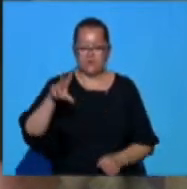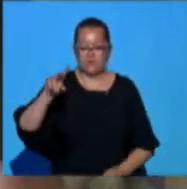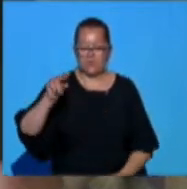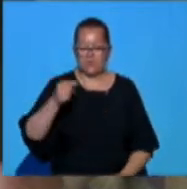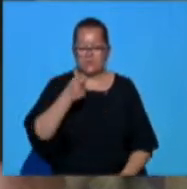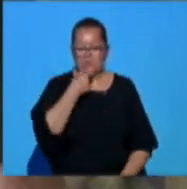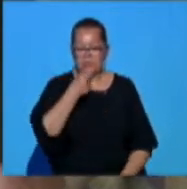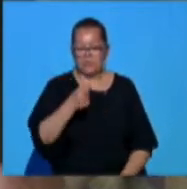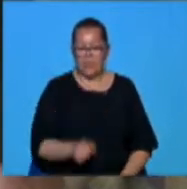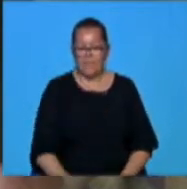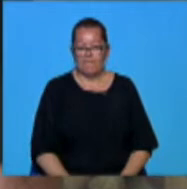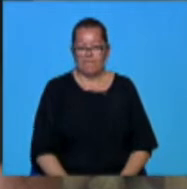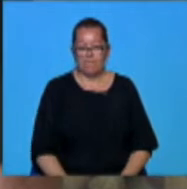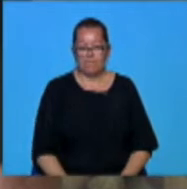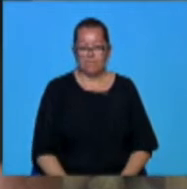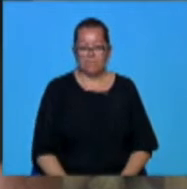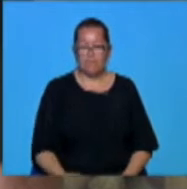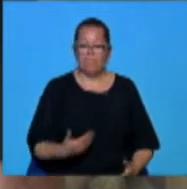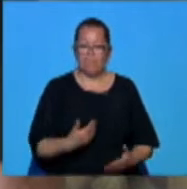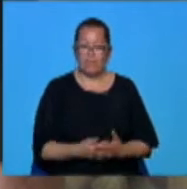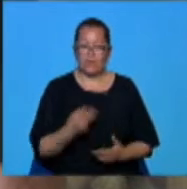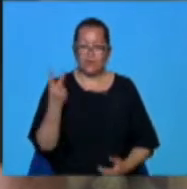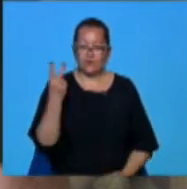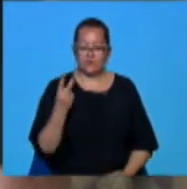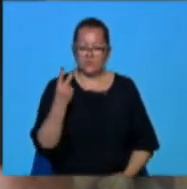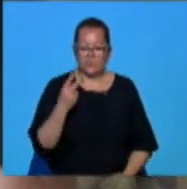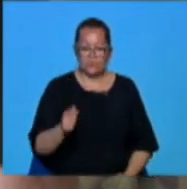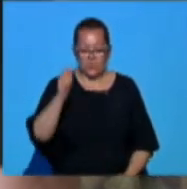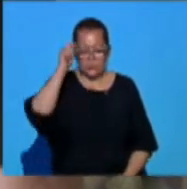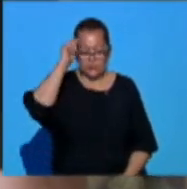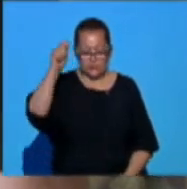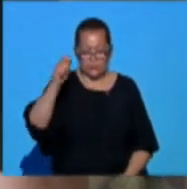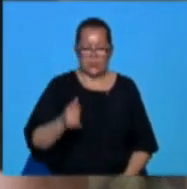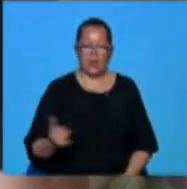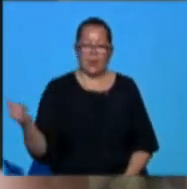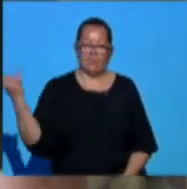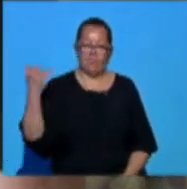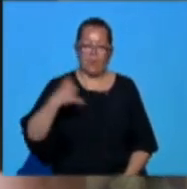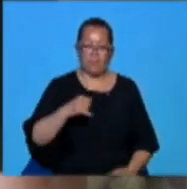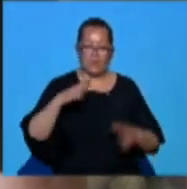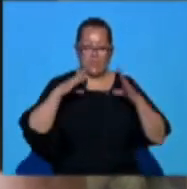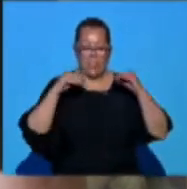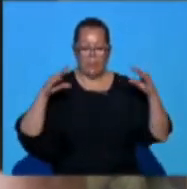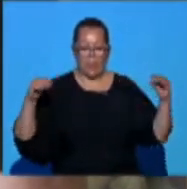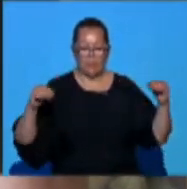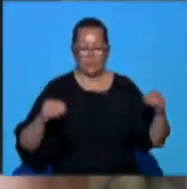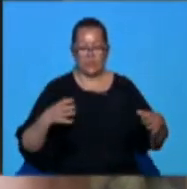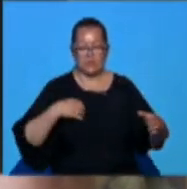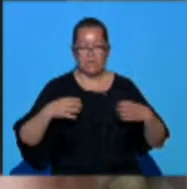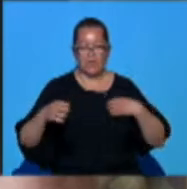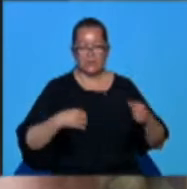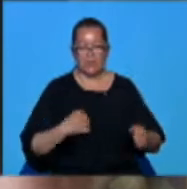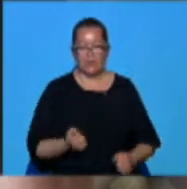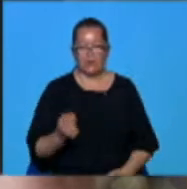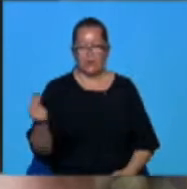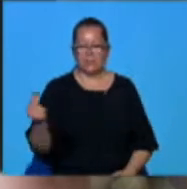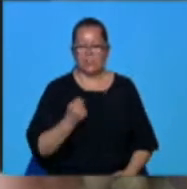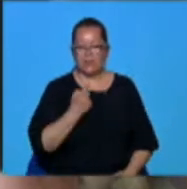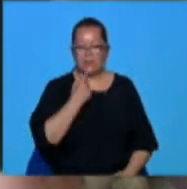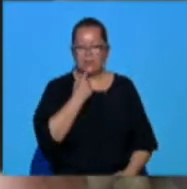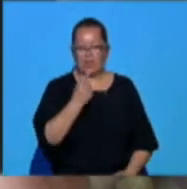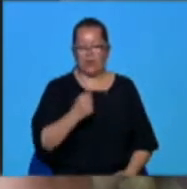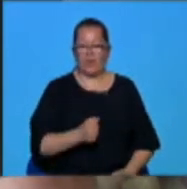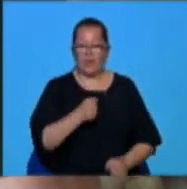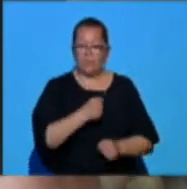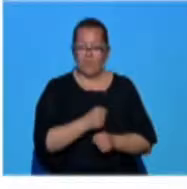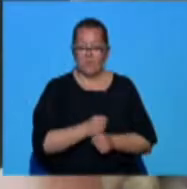ele va fi dedicată în mare măsură și vor fi invitate mai multe spectacole create de